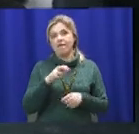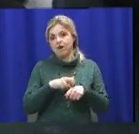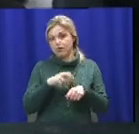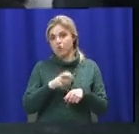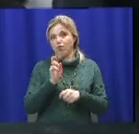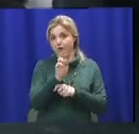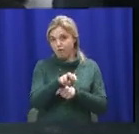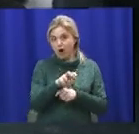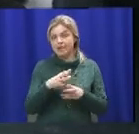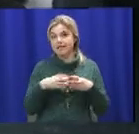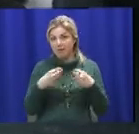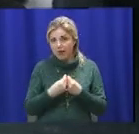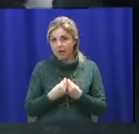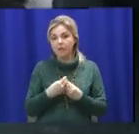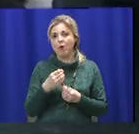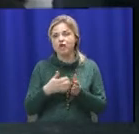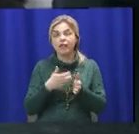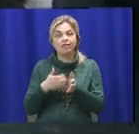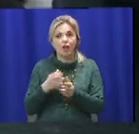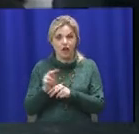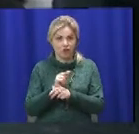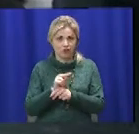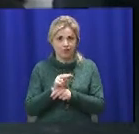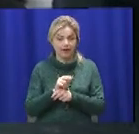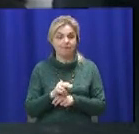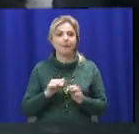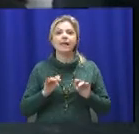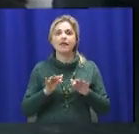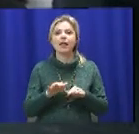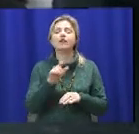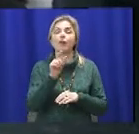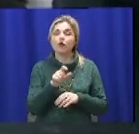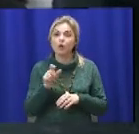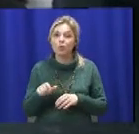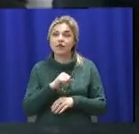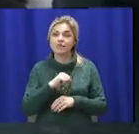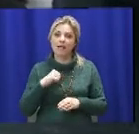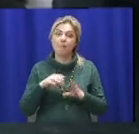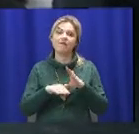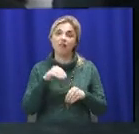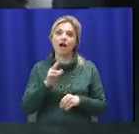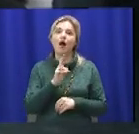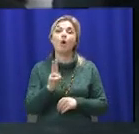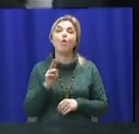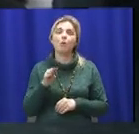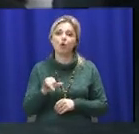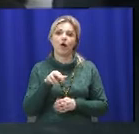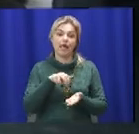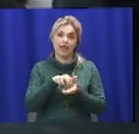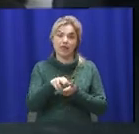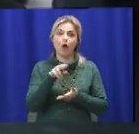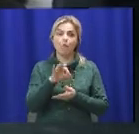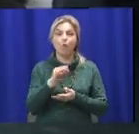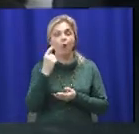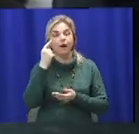Дело в том, що люди на данный момент сами выбирають, к якому врачу йти по симптоматике. Але